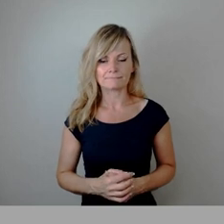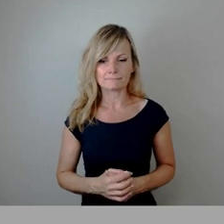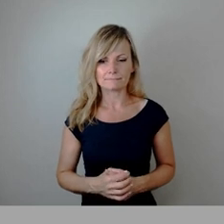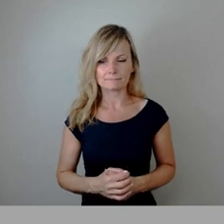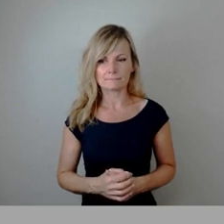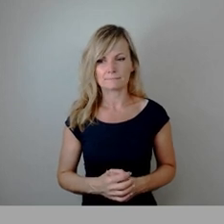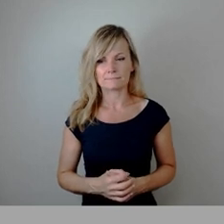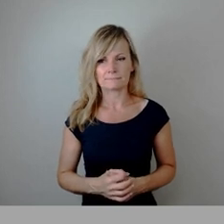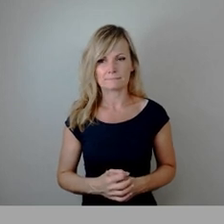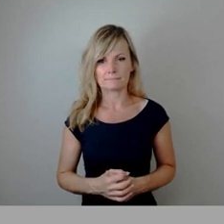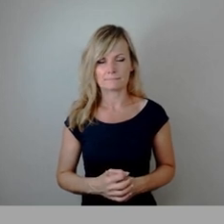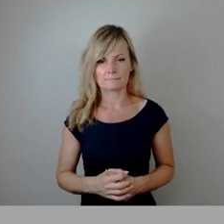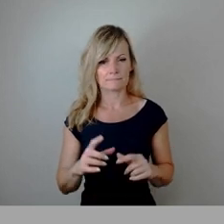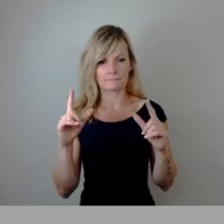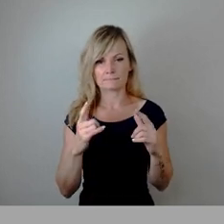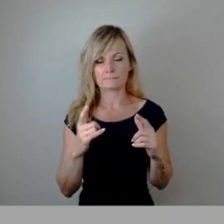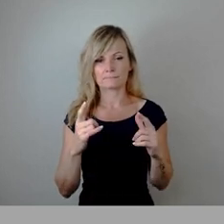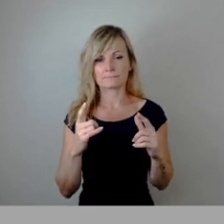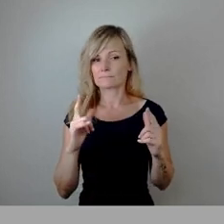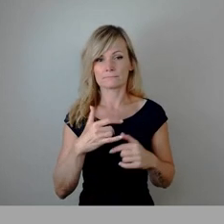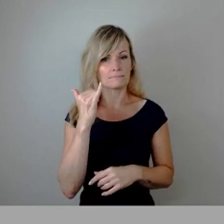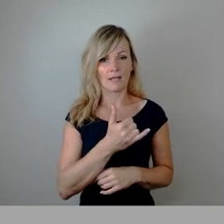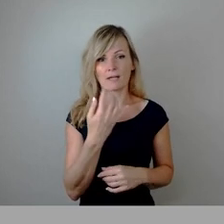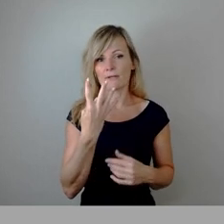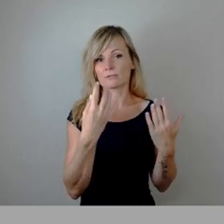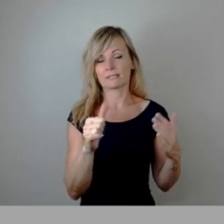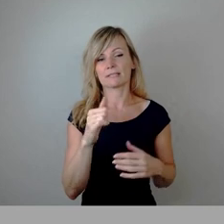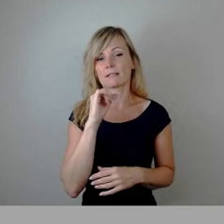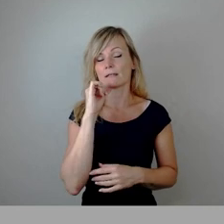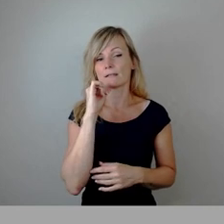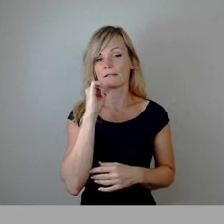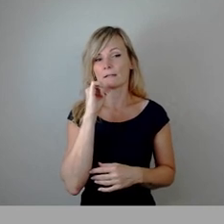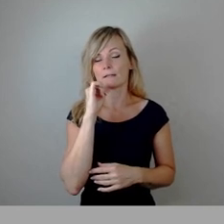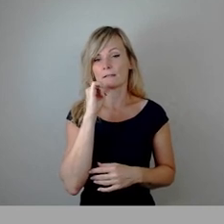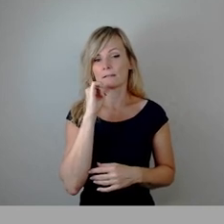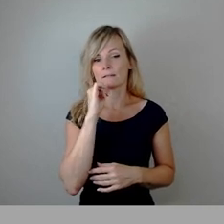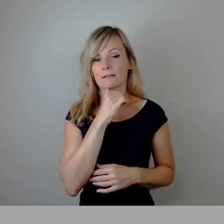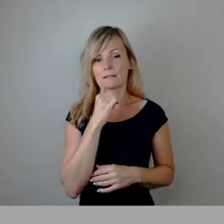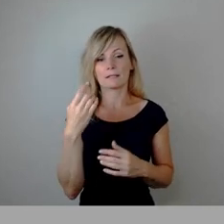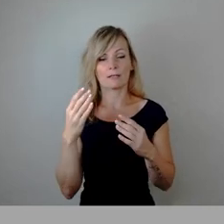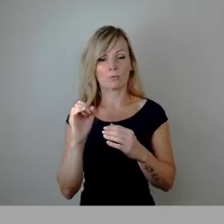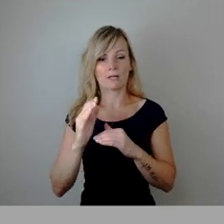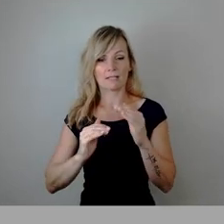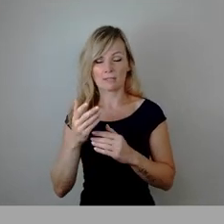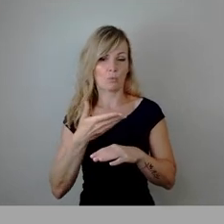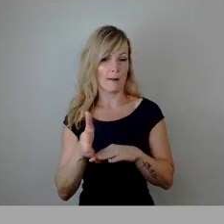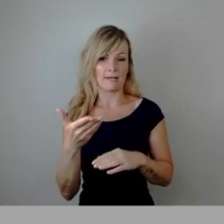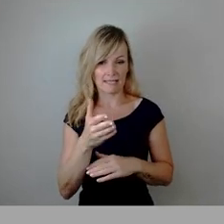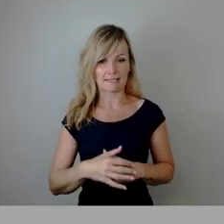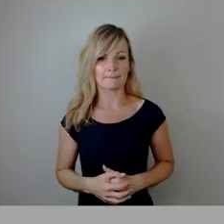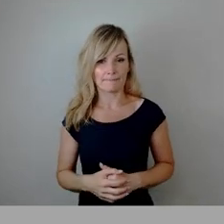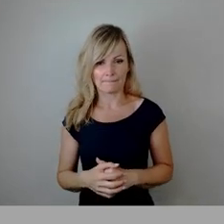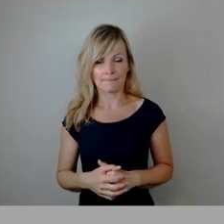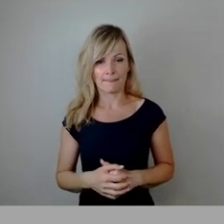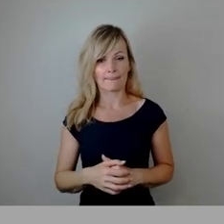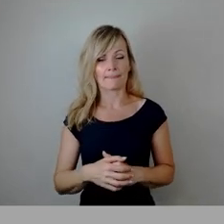Keine Ja-Stimme, 64 Nein, keine Enthaltungen. Damit abgelehnt. Wir kommen zur unveränderten Vorlage zur Abstimmung. Wer zustimmen möchte, bitte ich